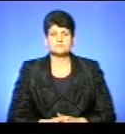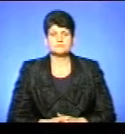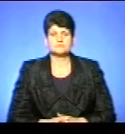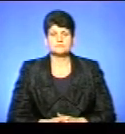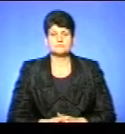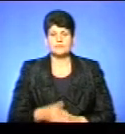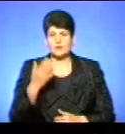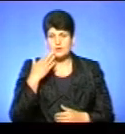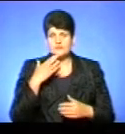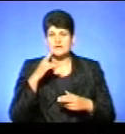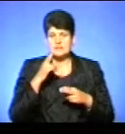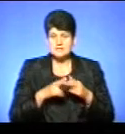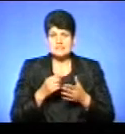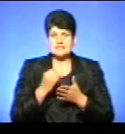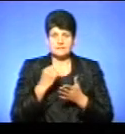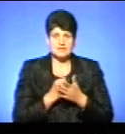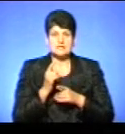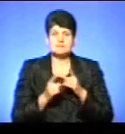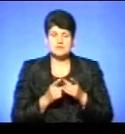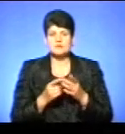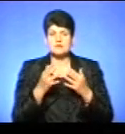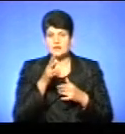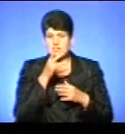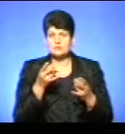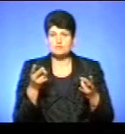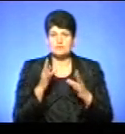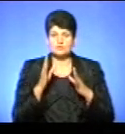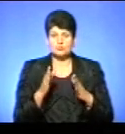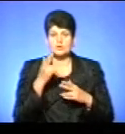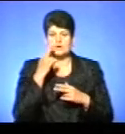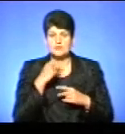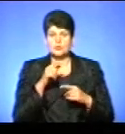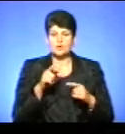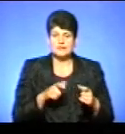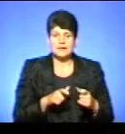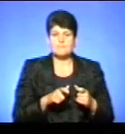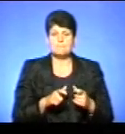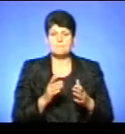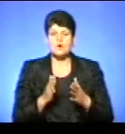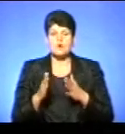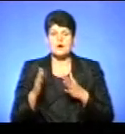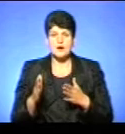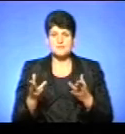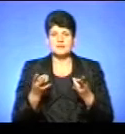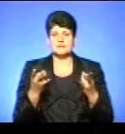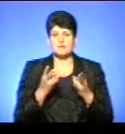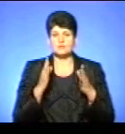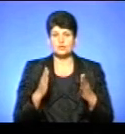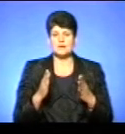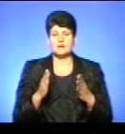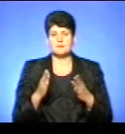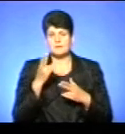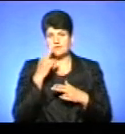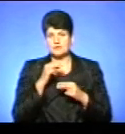Коли остаточно затвердять зміни, скільки часу буде потрібно для адаптації і людей, і програм, які буде потрібно адаптувати в